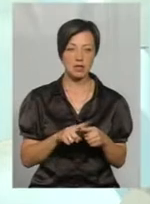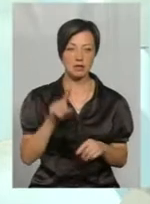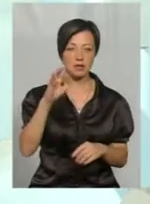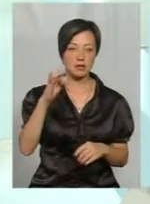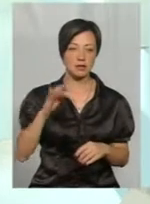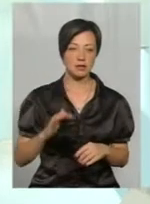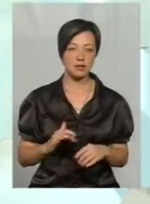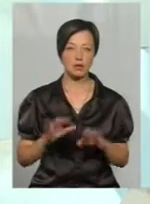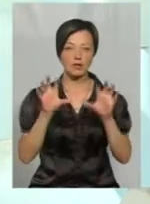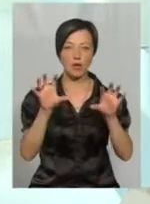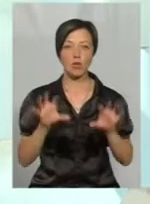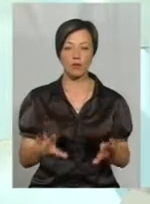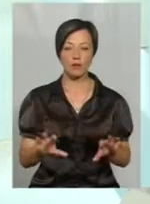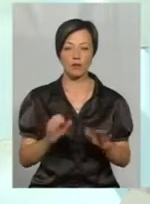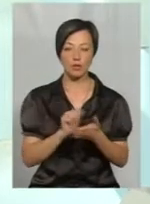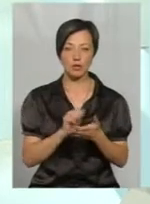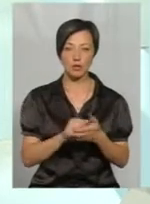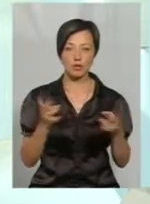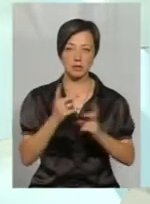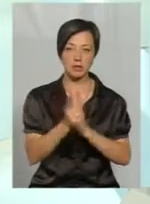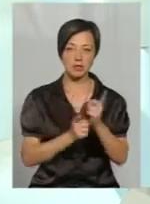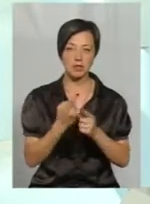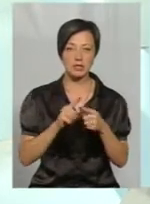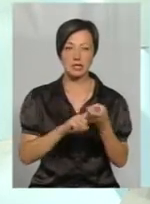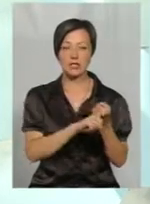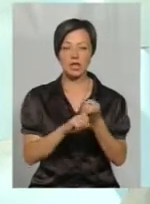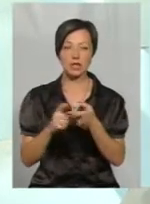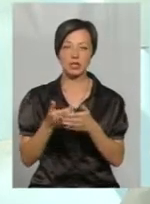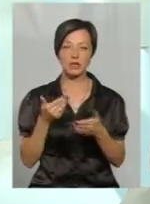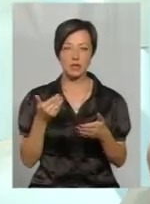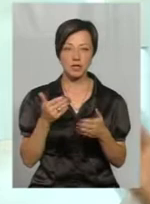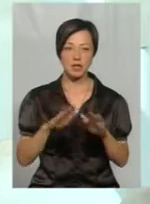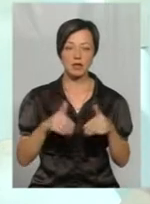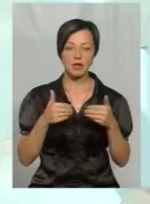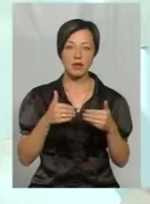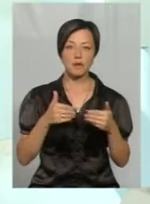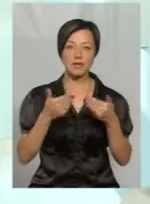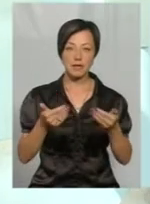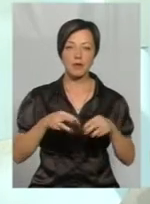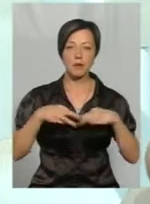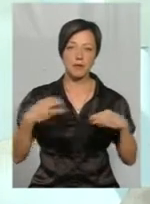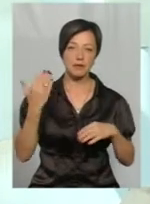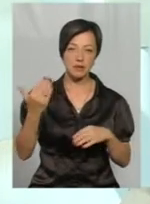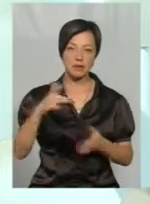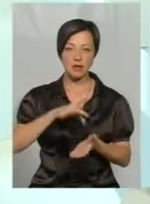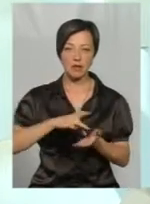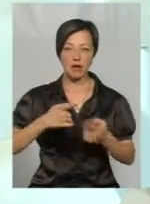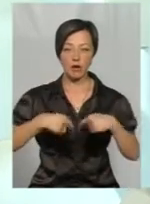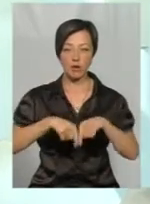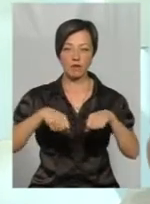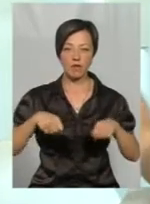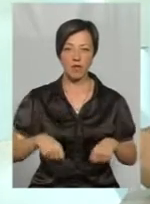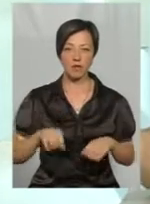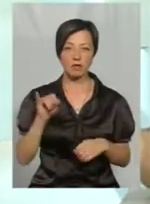низка законодавчих актів, які необхідні. Це вже залежить від міністерства, від центральної органи виконавчої